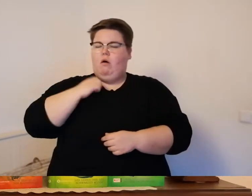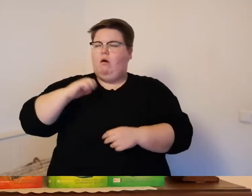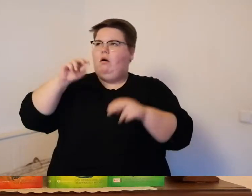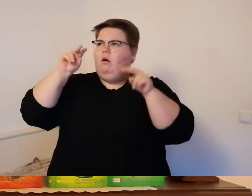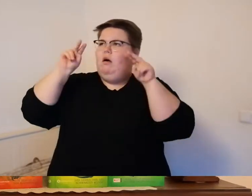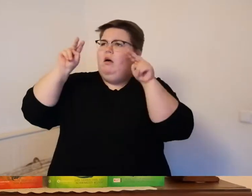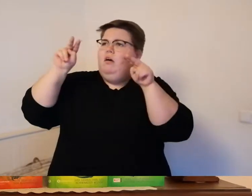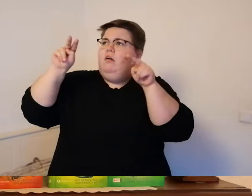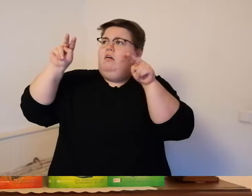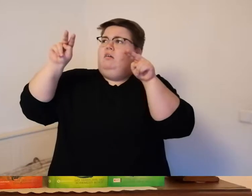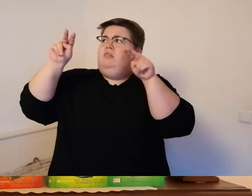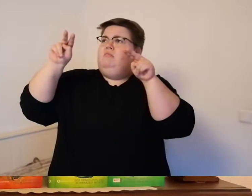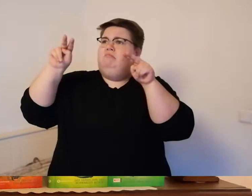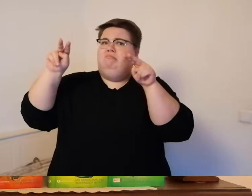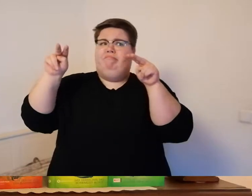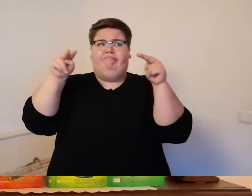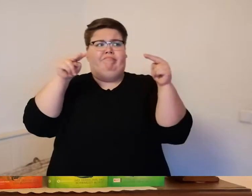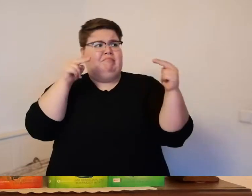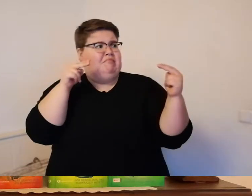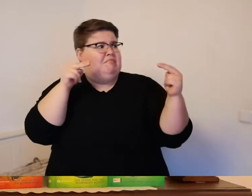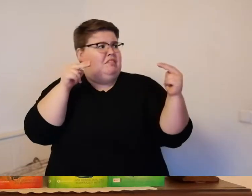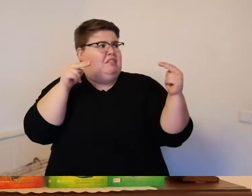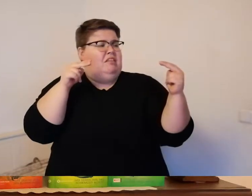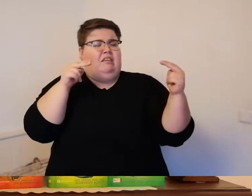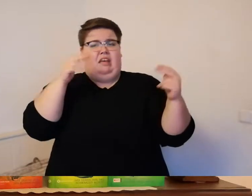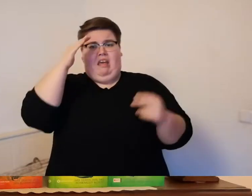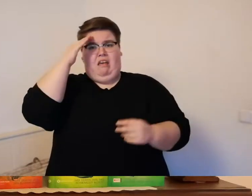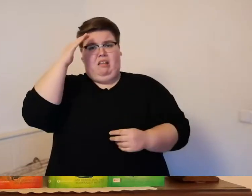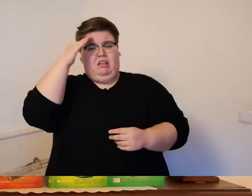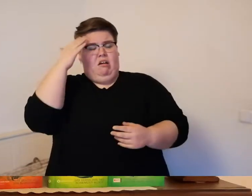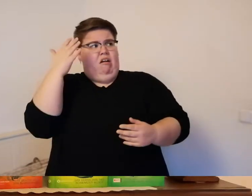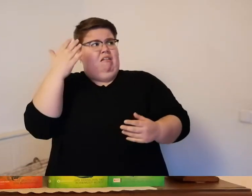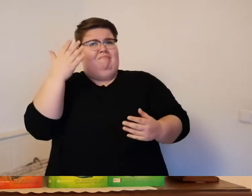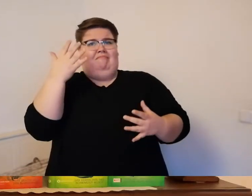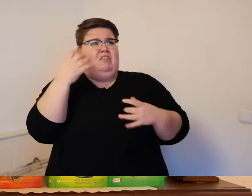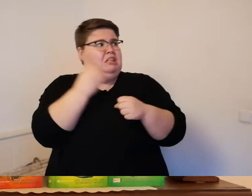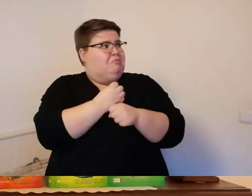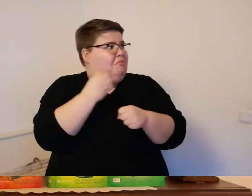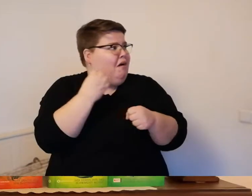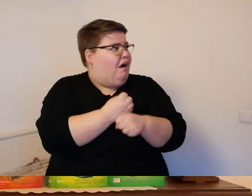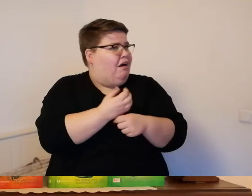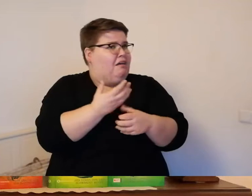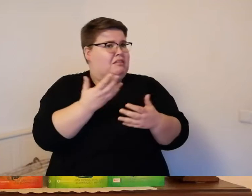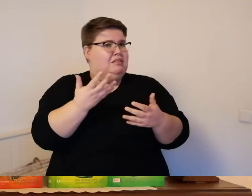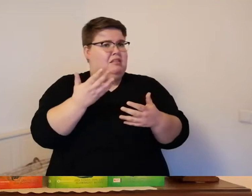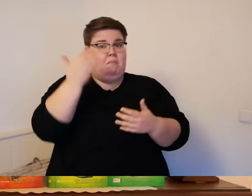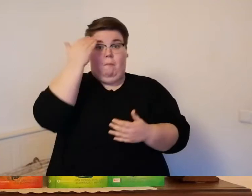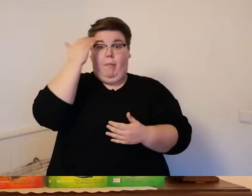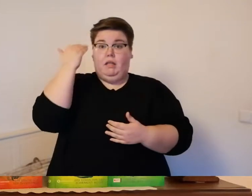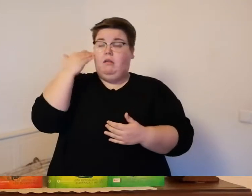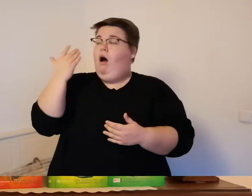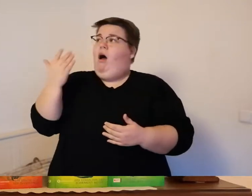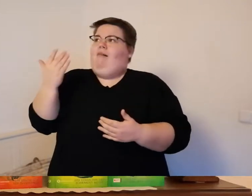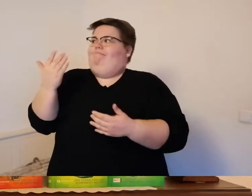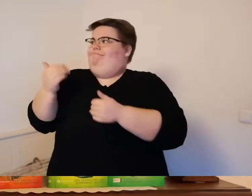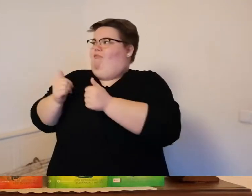sich an eric fand zuerst seine sprache wieder was machen wir jetzt wir müssen hinterher sagte bank